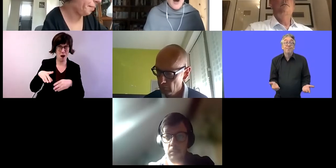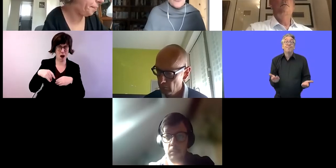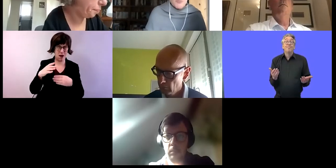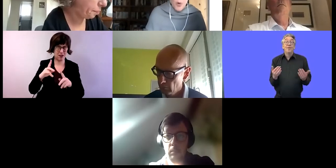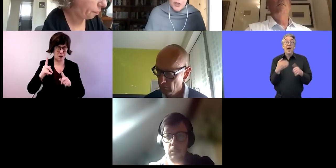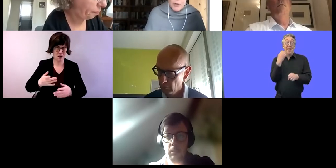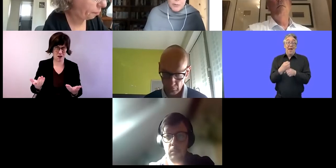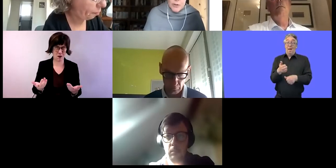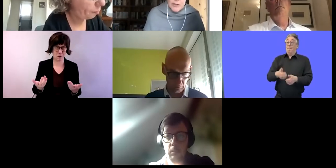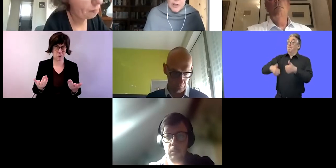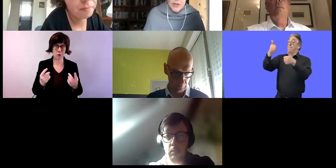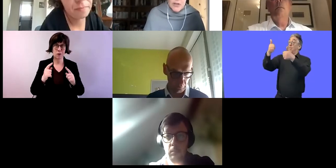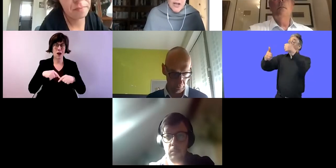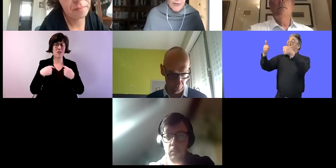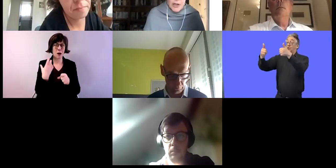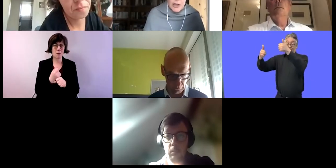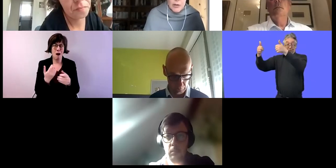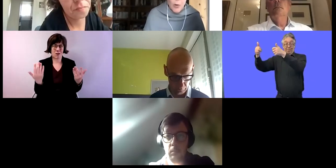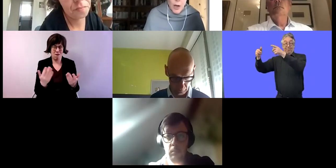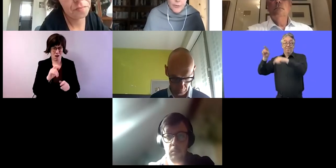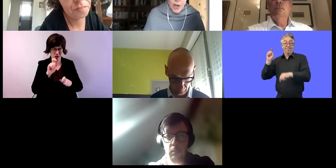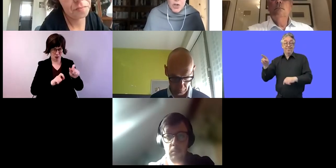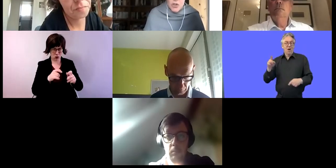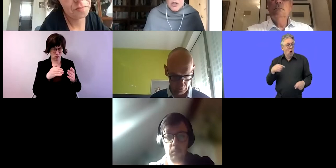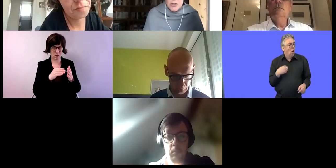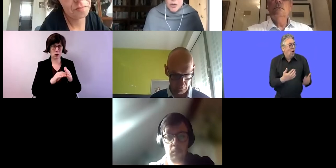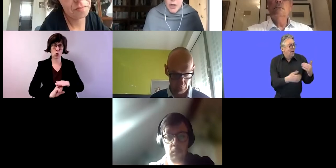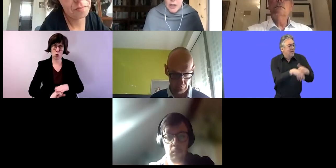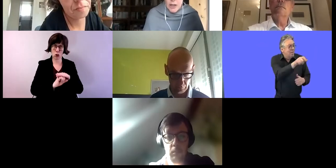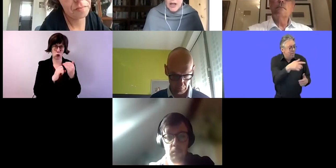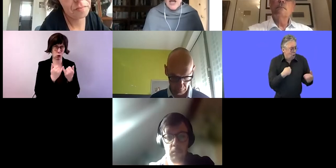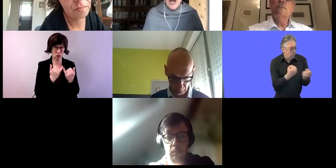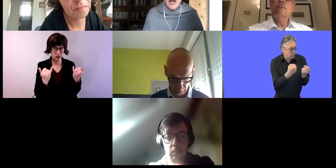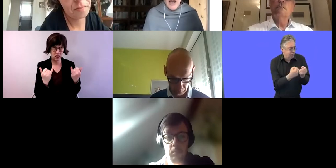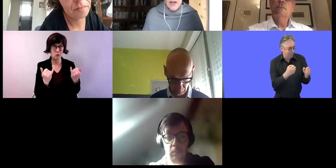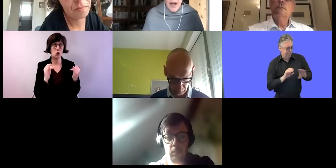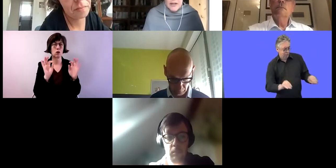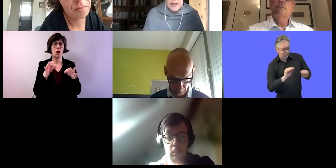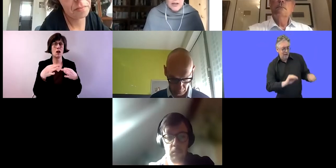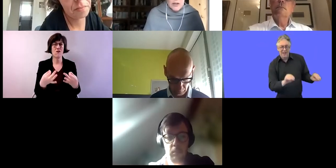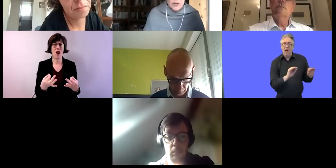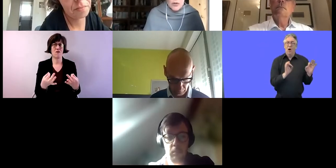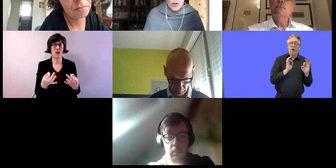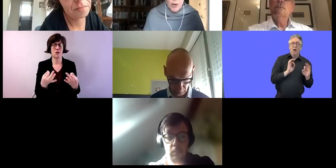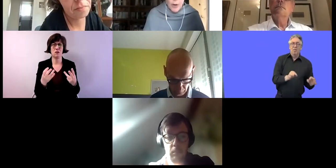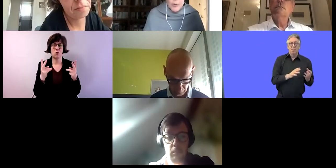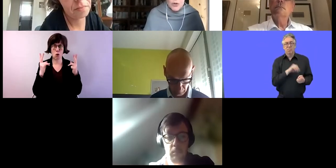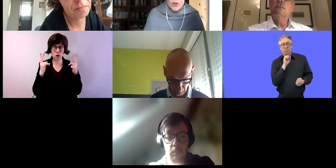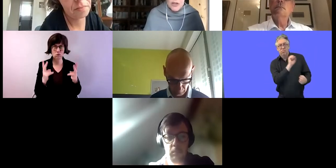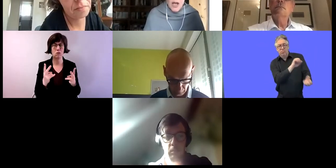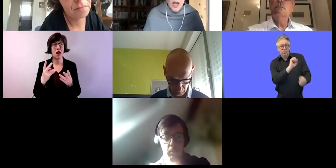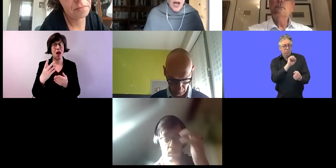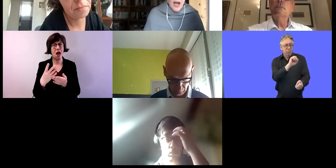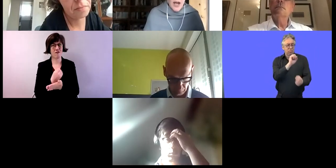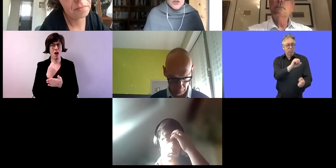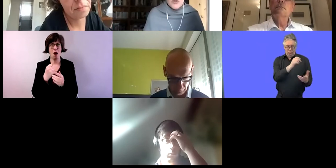Was auch immer wir machen, um Menschen mit Behinderungen zu unterstützen, sodass sie ihre Qualifikationen erwerben und